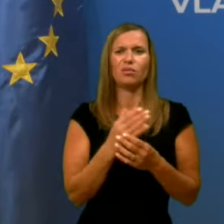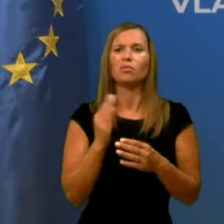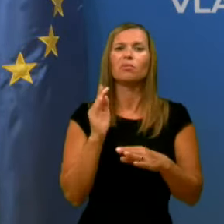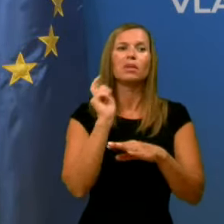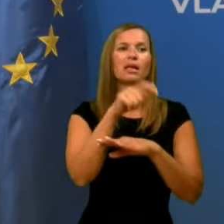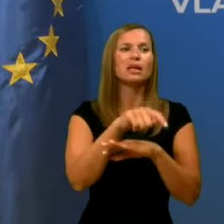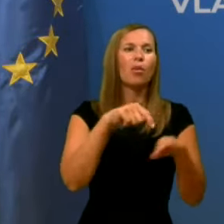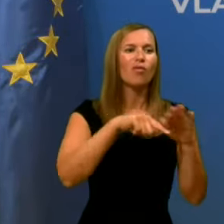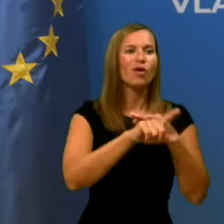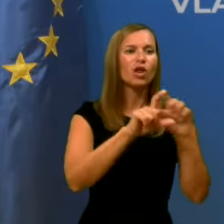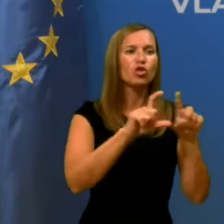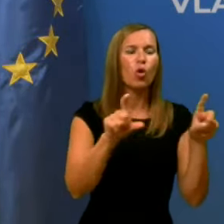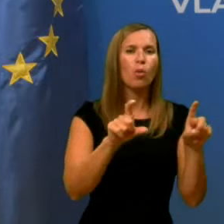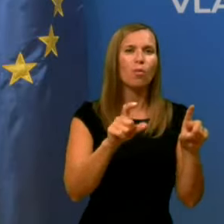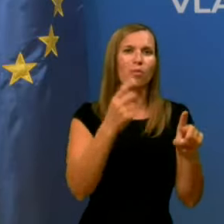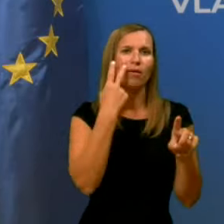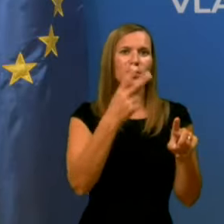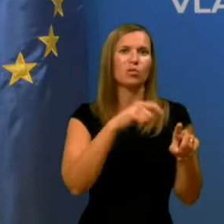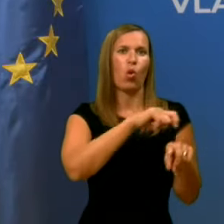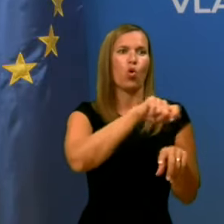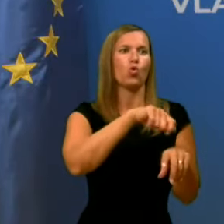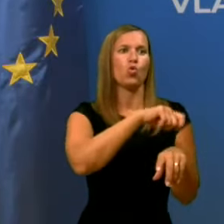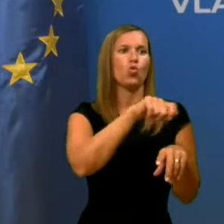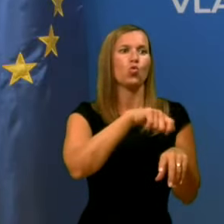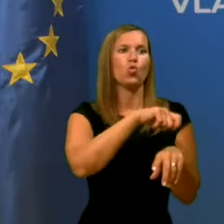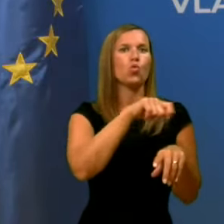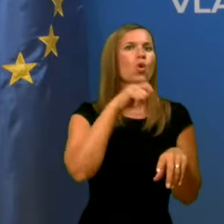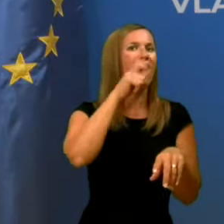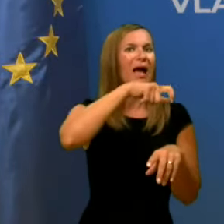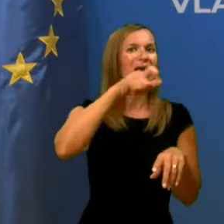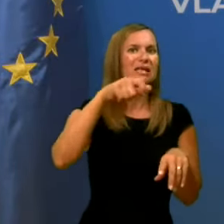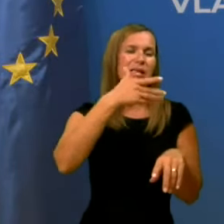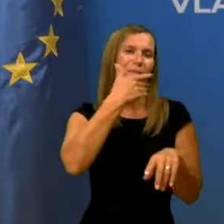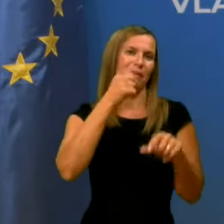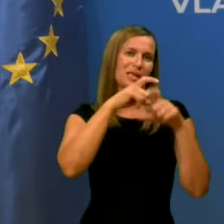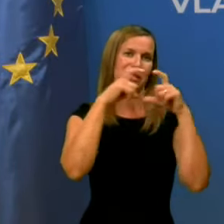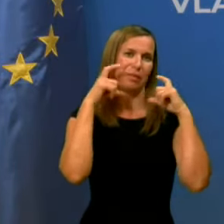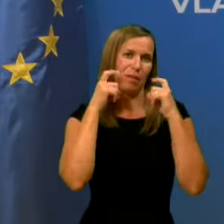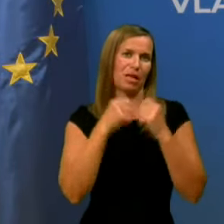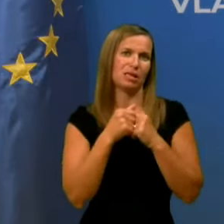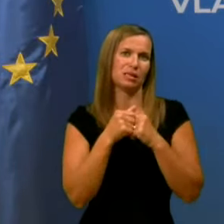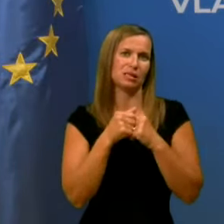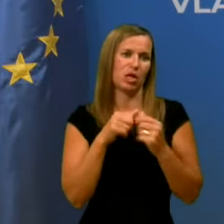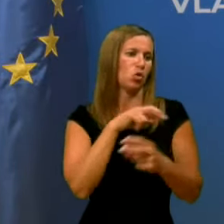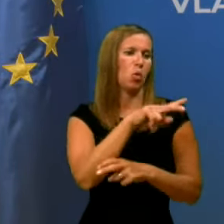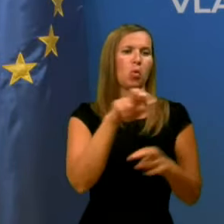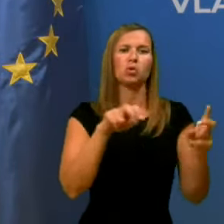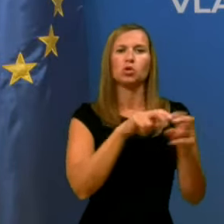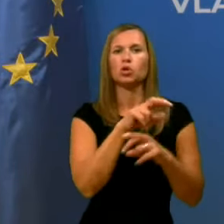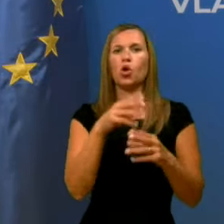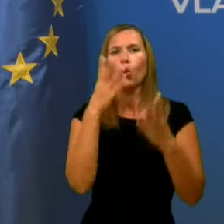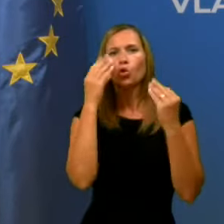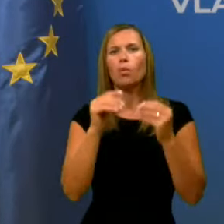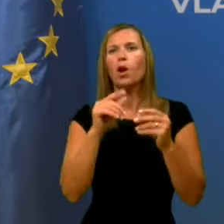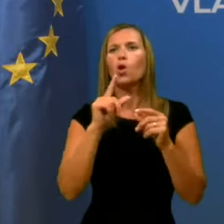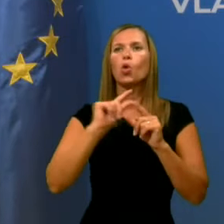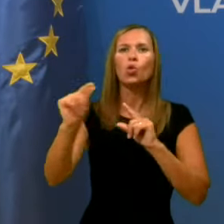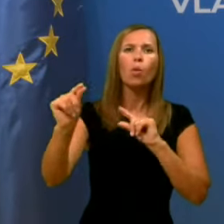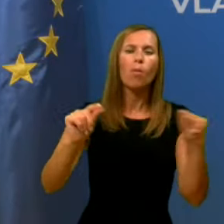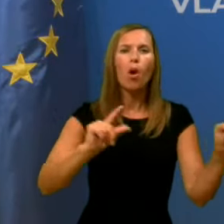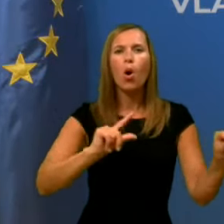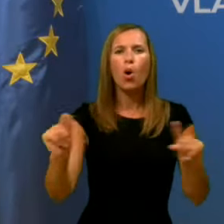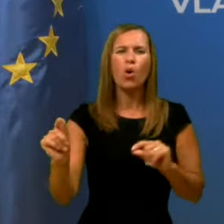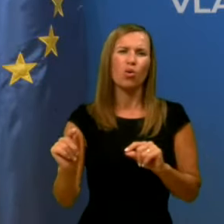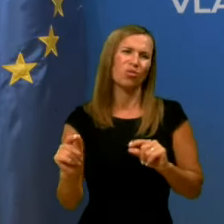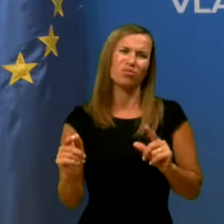dom in vidimo naprimer, ne vem, kuharce v kuhini brez mask in hodijo normalno domov in to v praksi